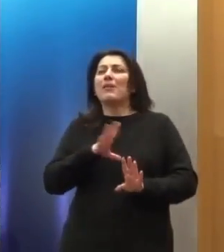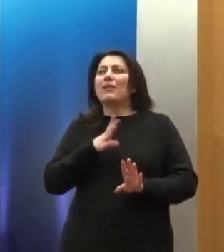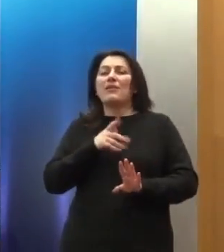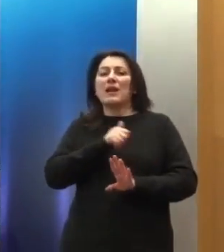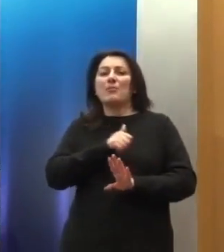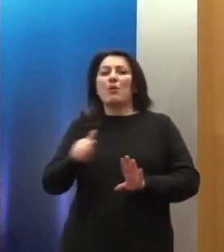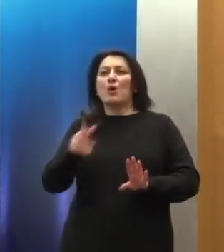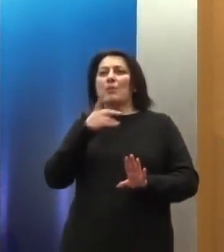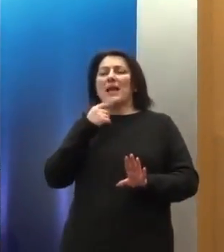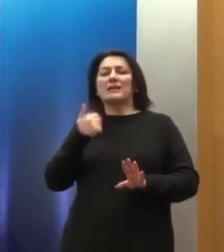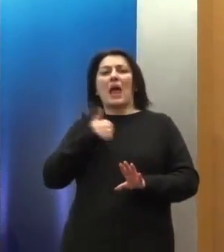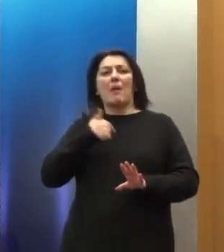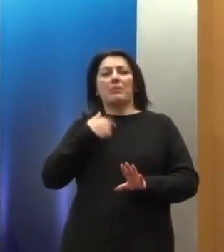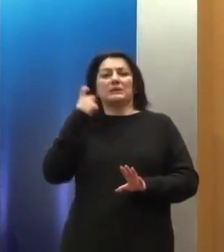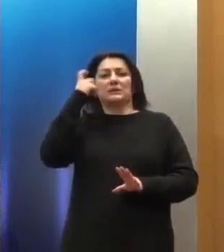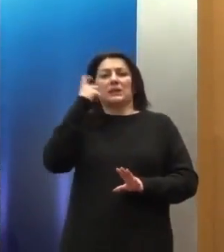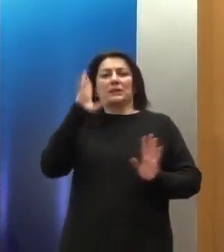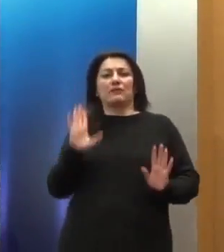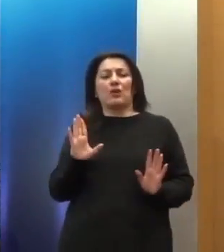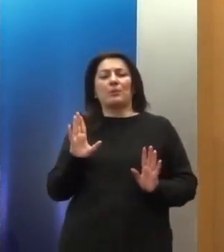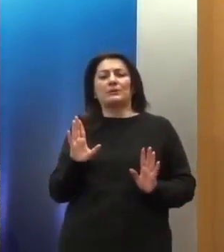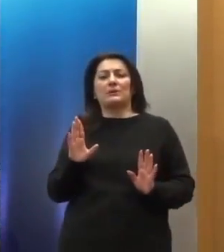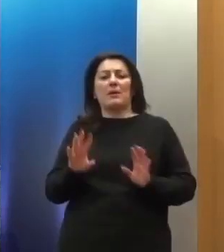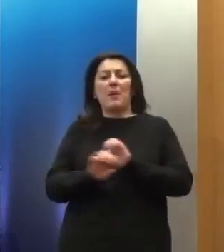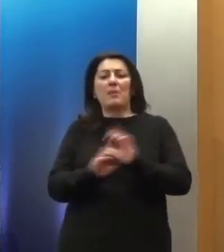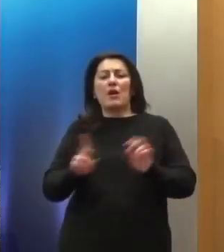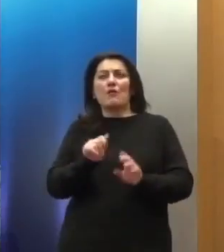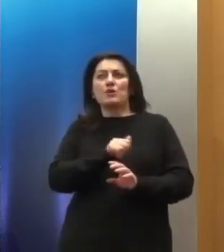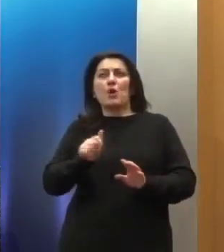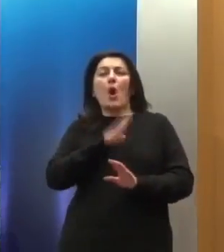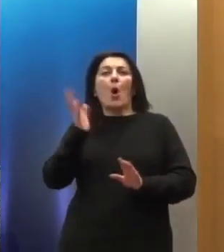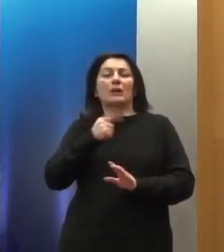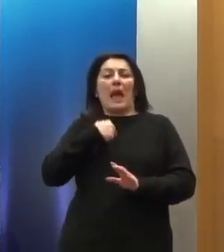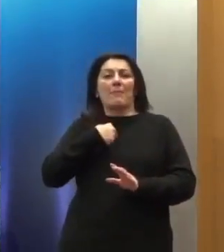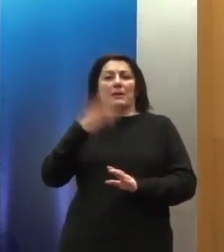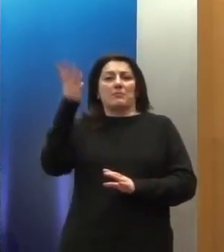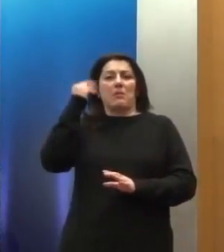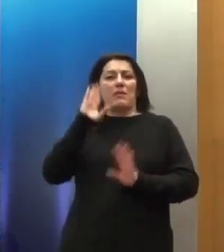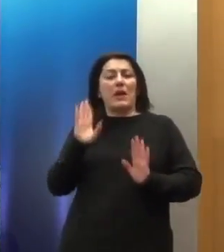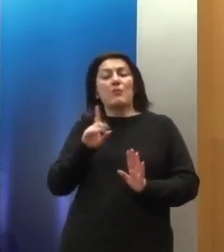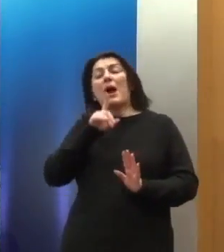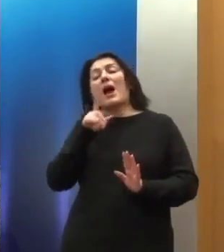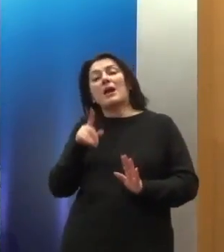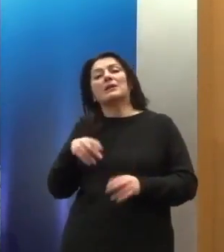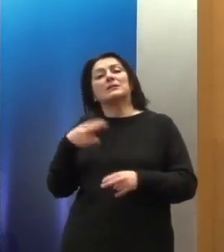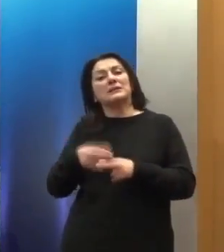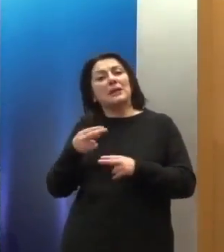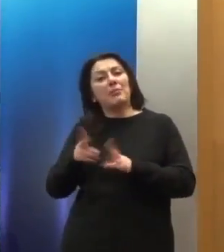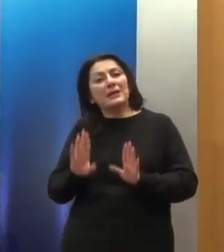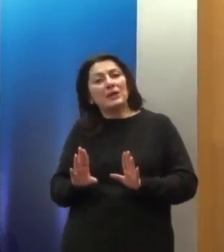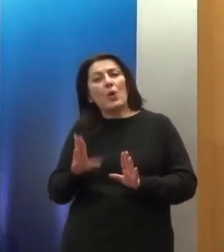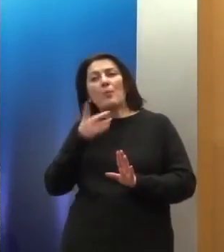μονομέρεια, αν θέλετε, ως προς την πληροφόρηση που λαμβάνουν. Και σε αυτό, οπωσδήποτε, είναι χρήσιμες και οι